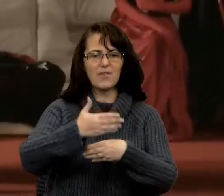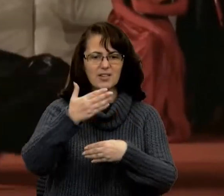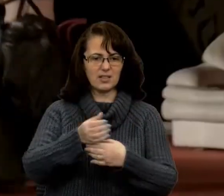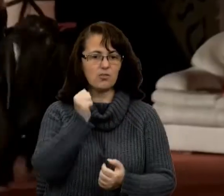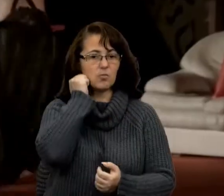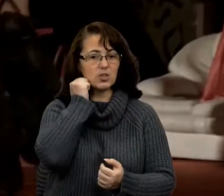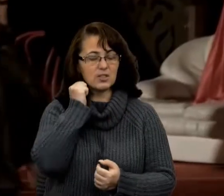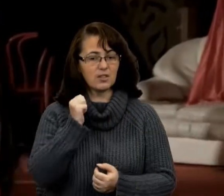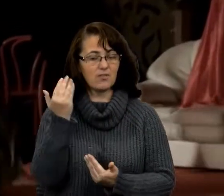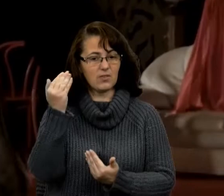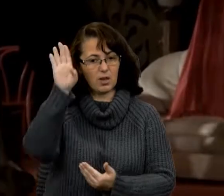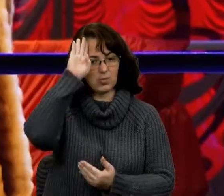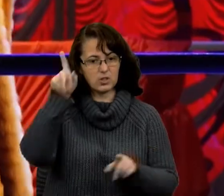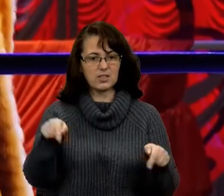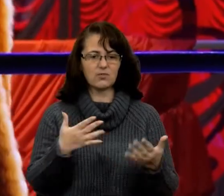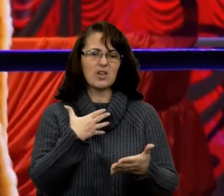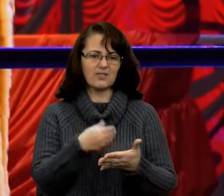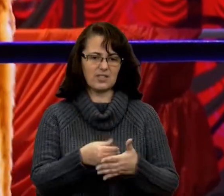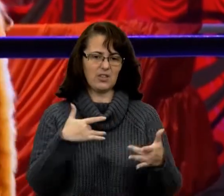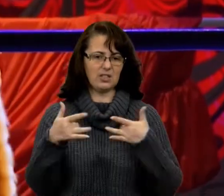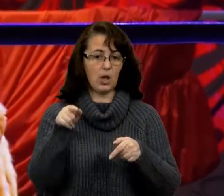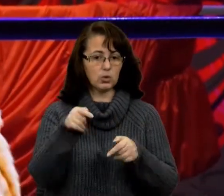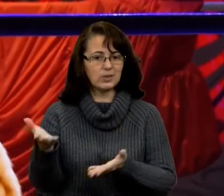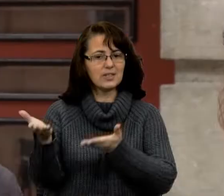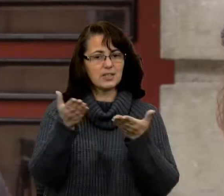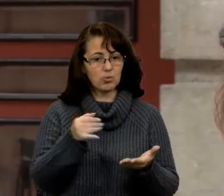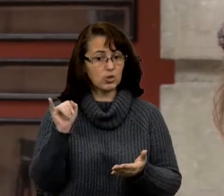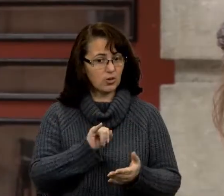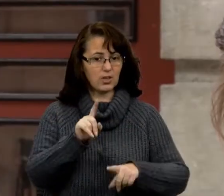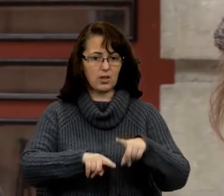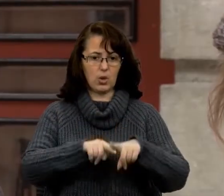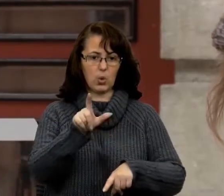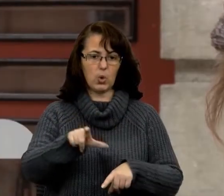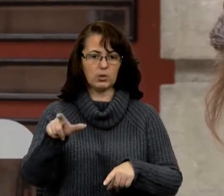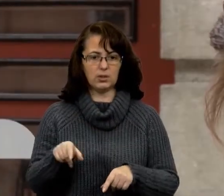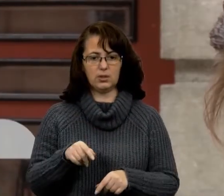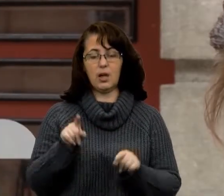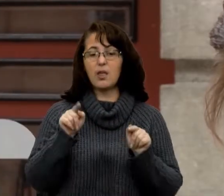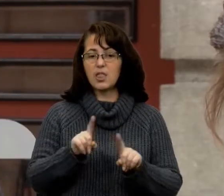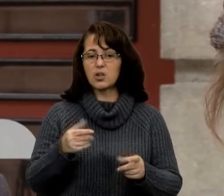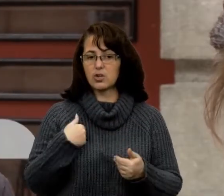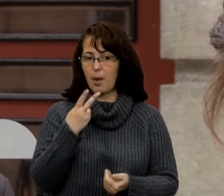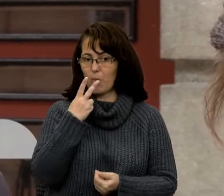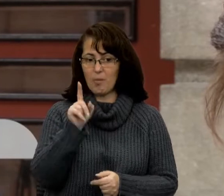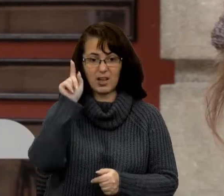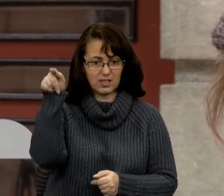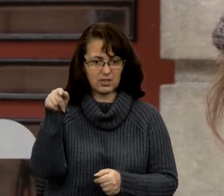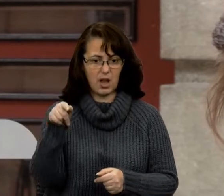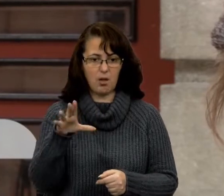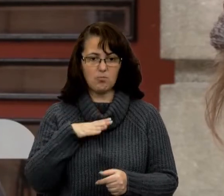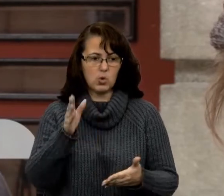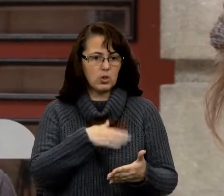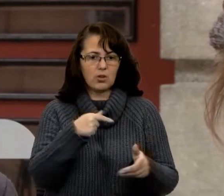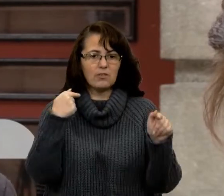Москві Роман Віктюк створив власний театр. Туди запрошував її родину. Те, я побачив там, це було кардинально інакше. Тобто,